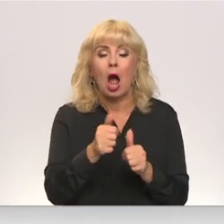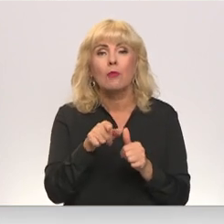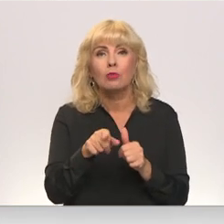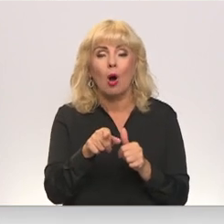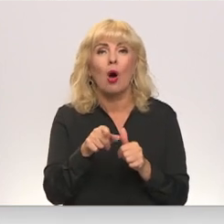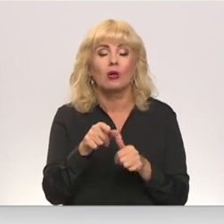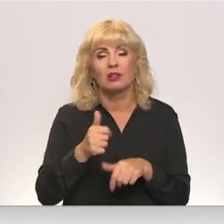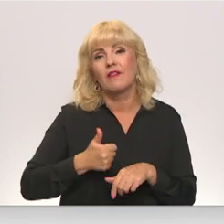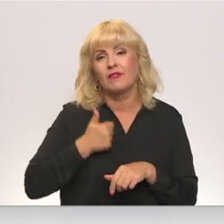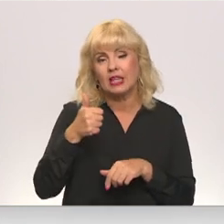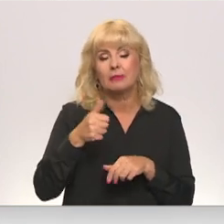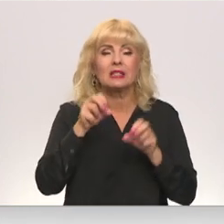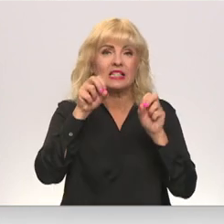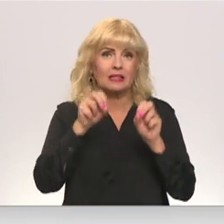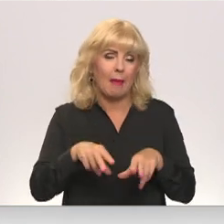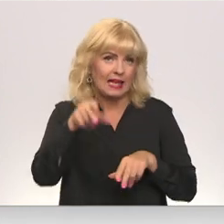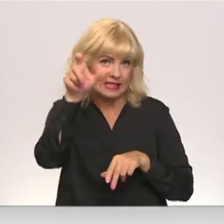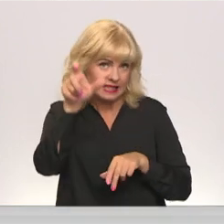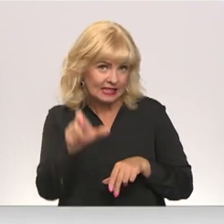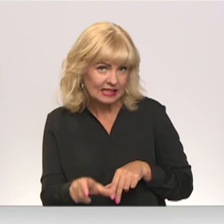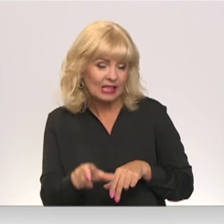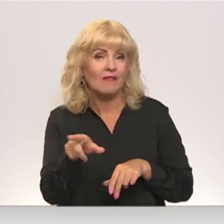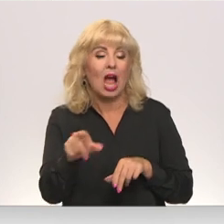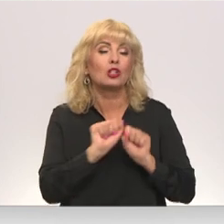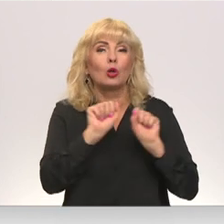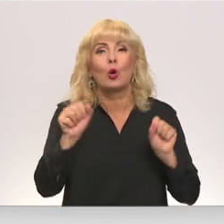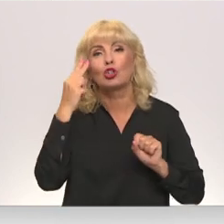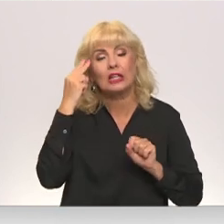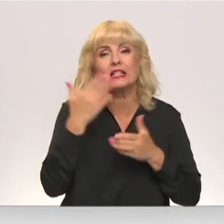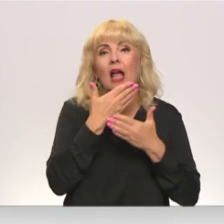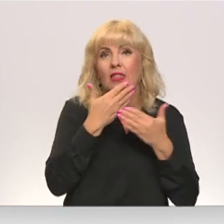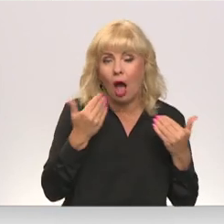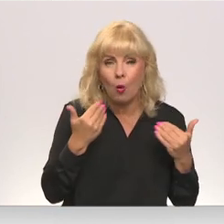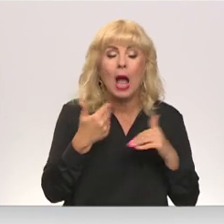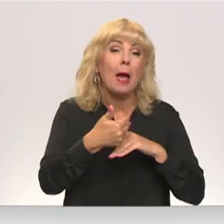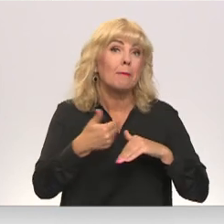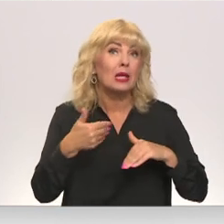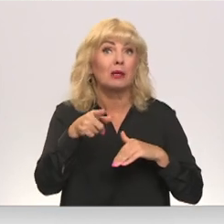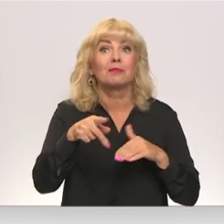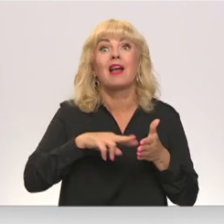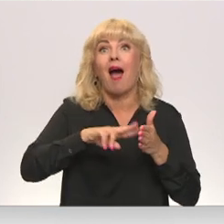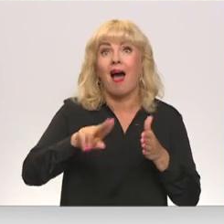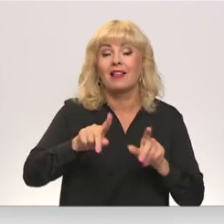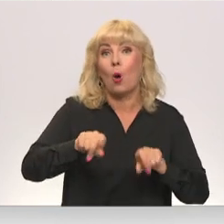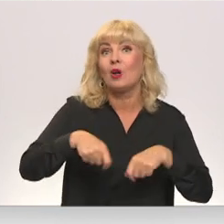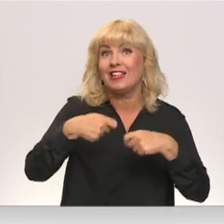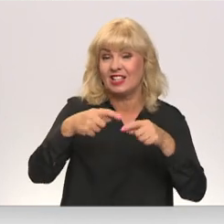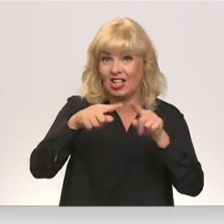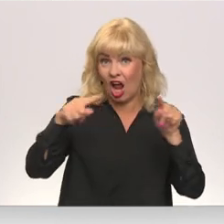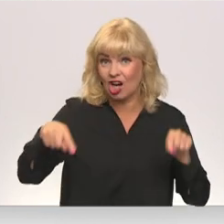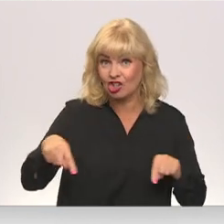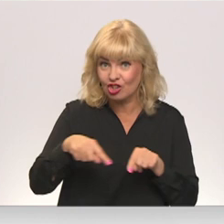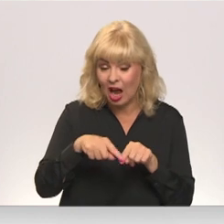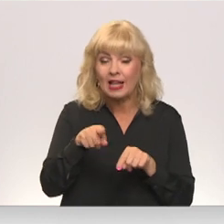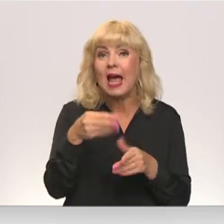certificēts šādu lidojumu veikšanai, līdz ar to drošības risku nav, bet, protams, pirms šādas atļaujas izsniegšana, kas šajā